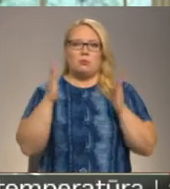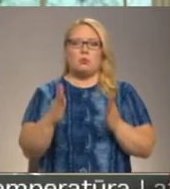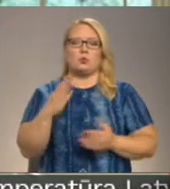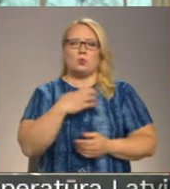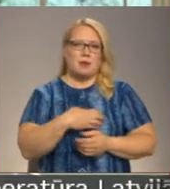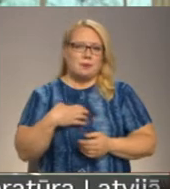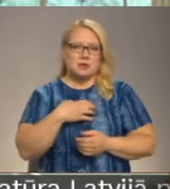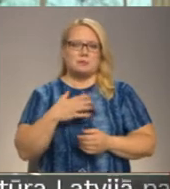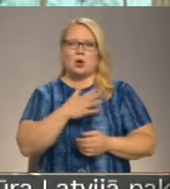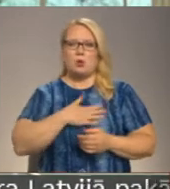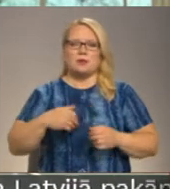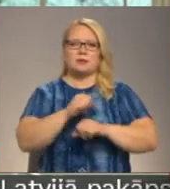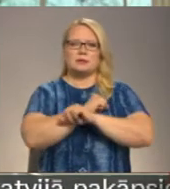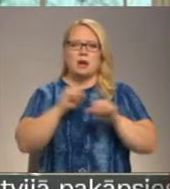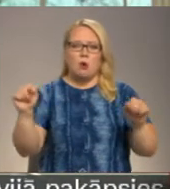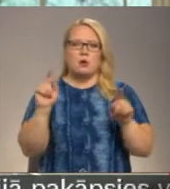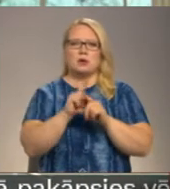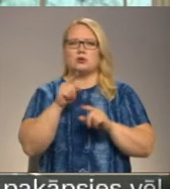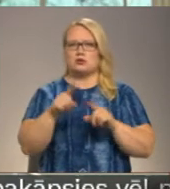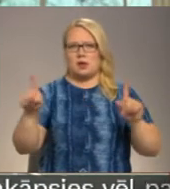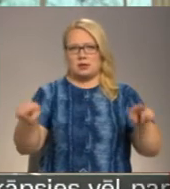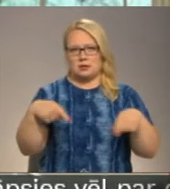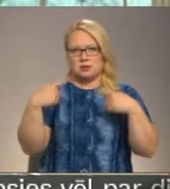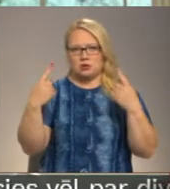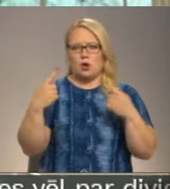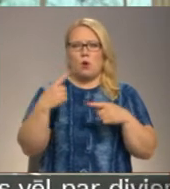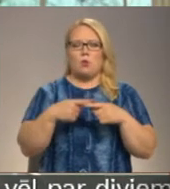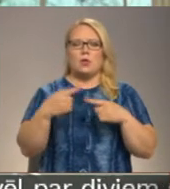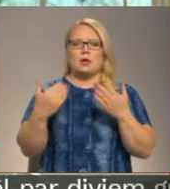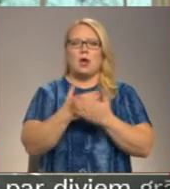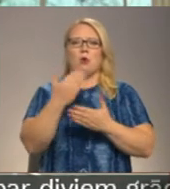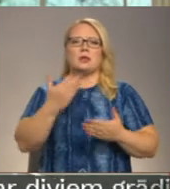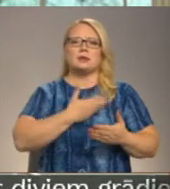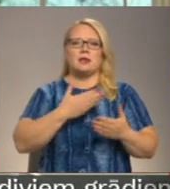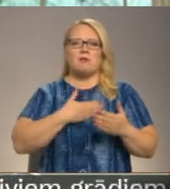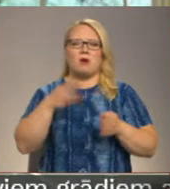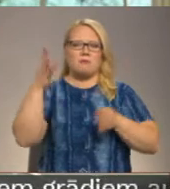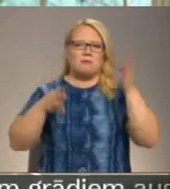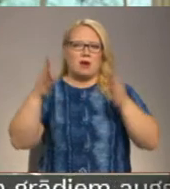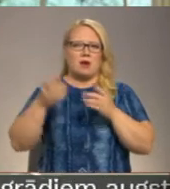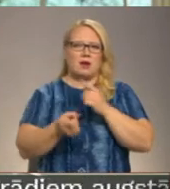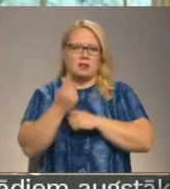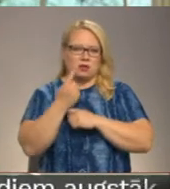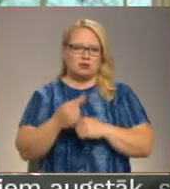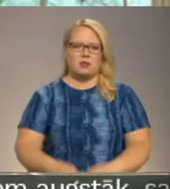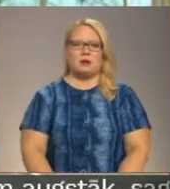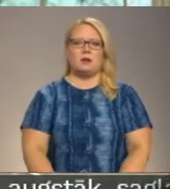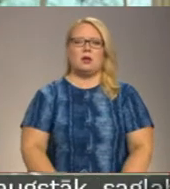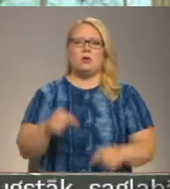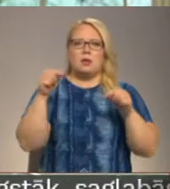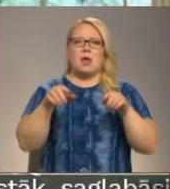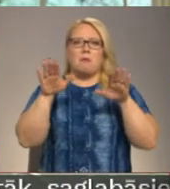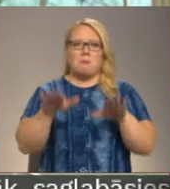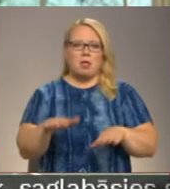nepieciešami ļoti strauji arī šī attīstīšana un jaunu dzīvojumā fonda radīšana, lai būtu iespēja tomēr šeit